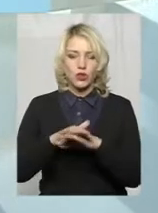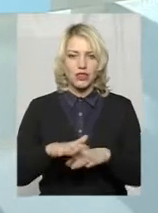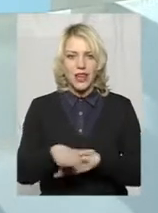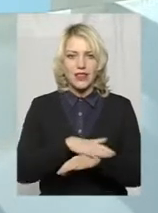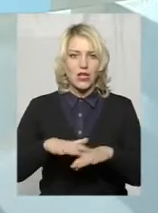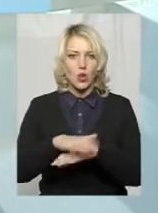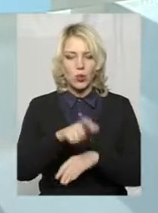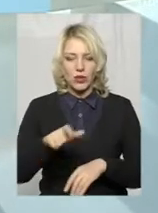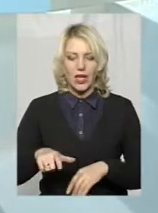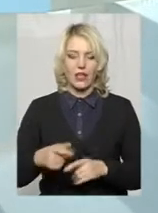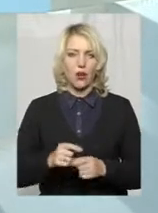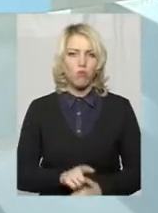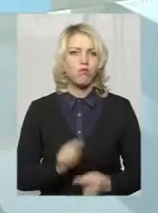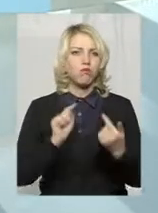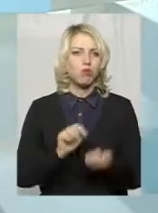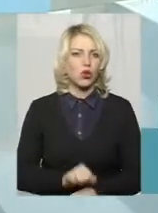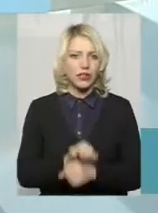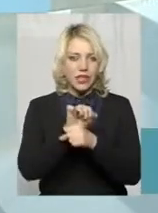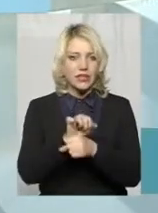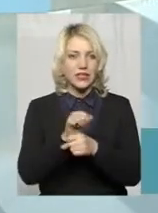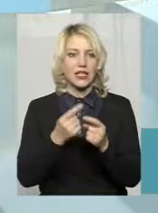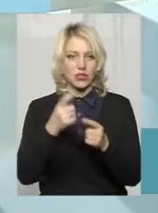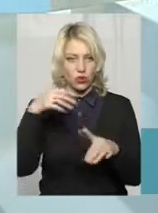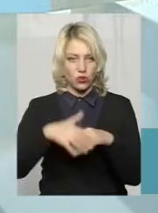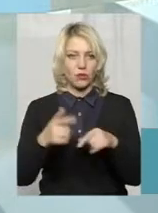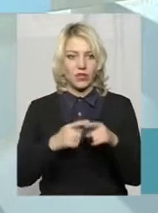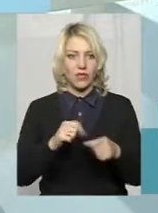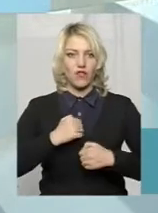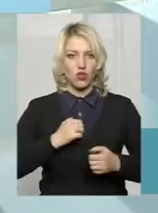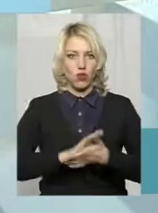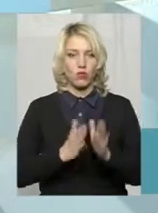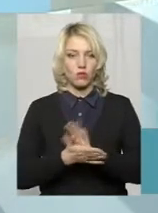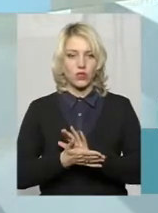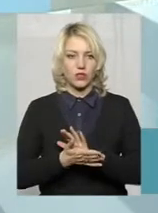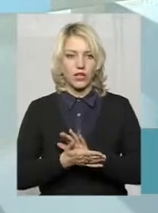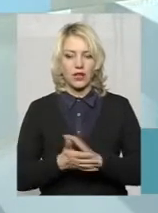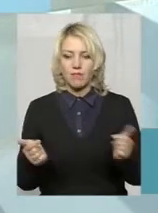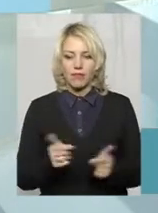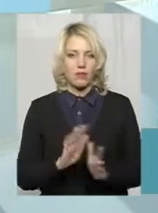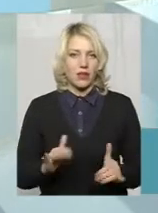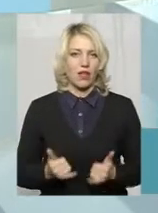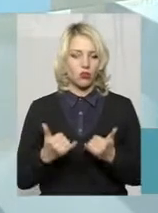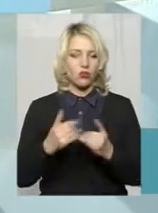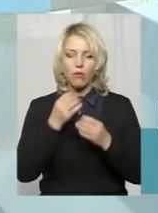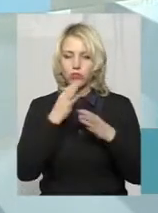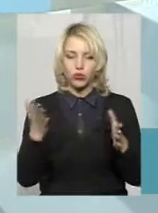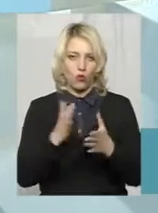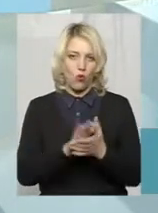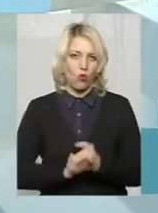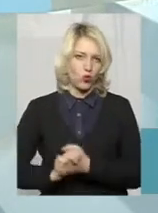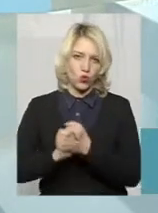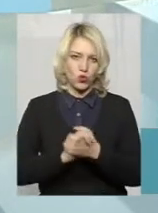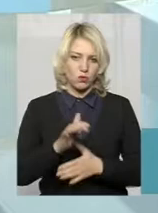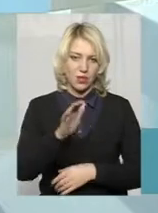скопчення, протести. І зрозуміло, що це в військовому стані неприйнято для будь-якого суспільства. Ми